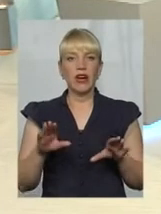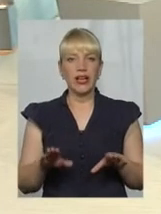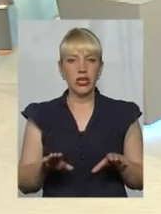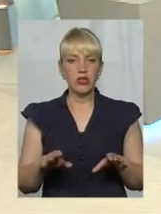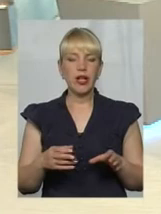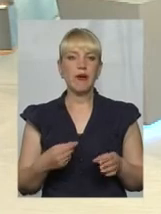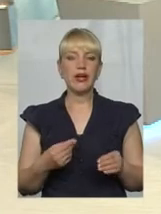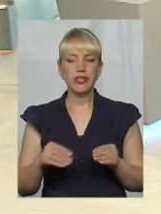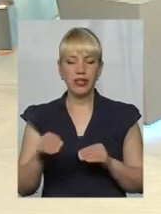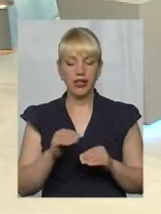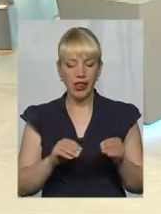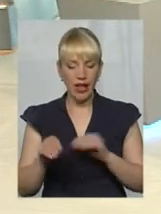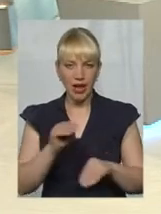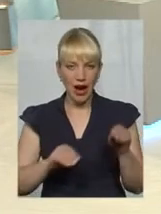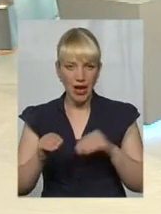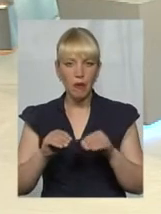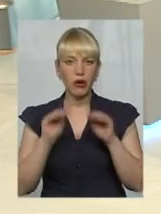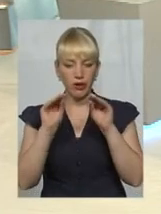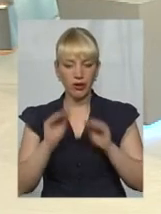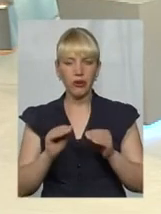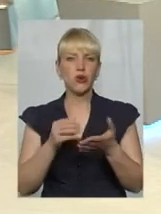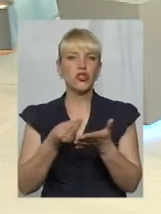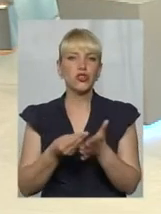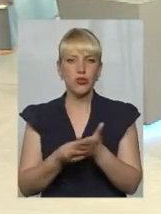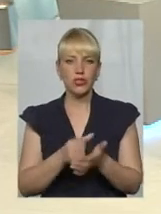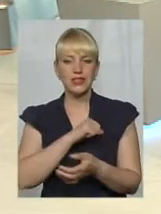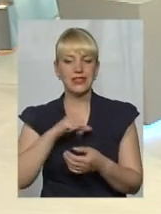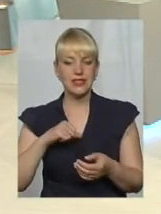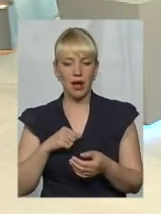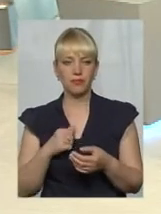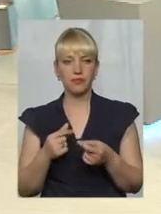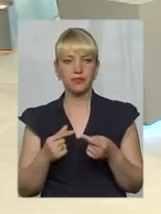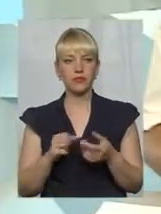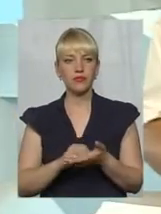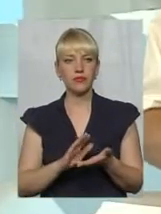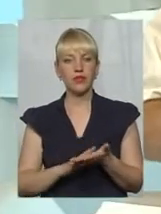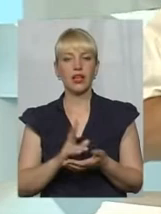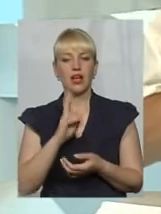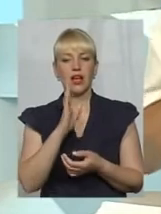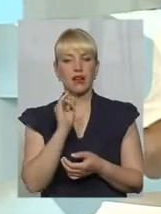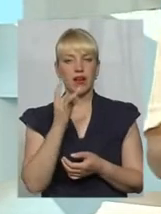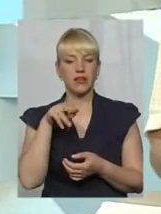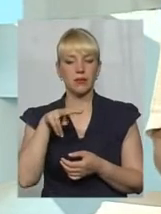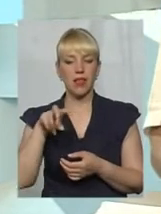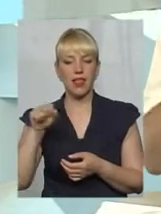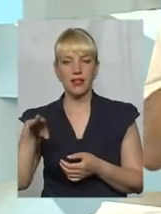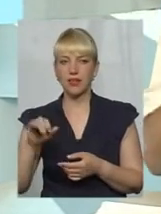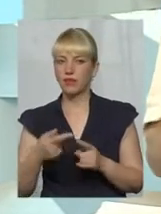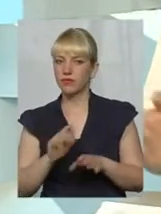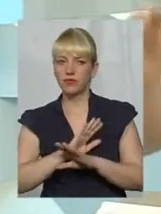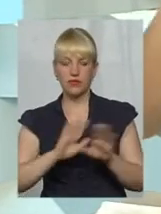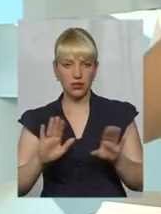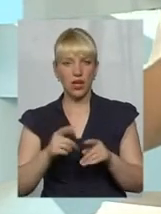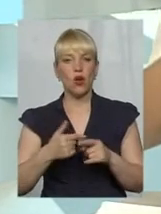складаємо річний кашторис. Ви самі себе встановлюєте квартплату. Не квартплату, у нас є річний кашторис, а в